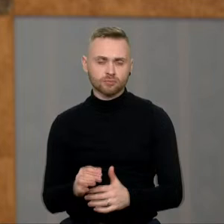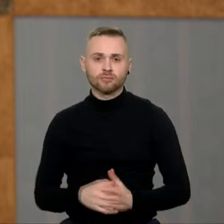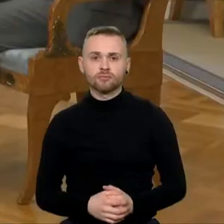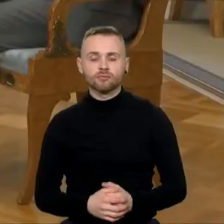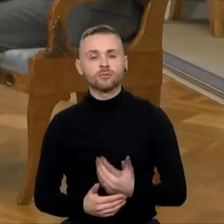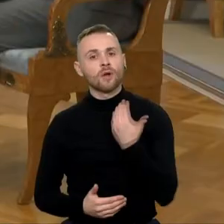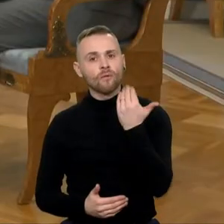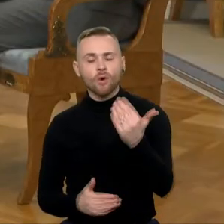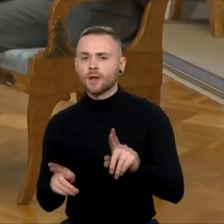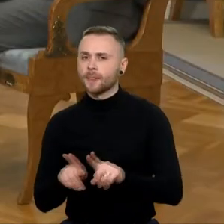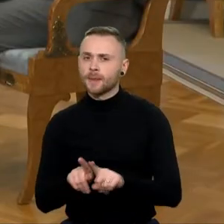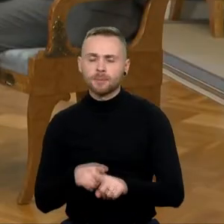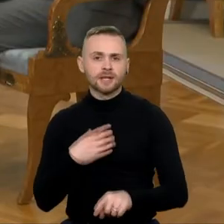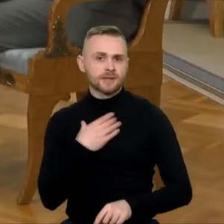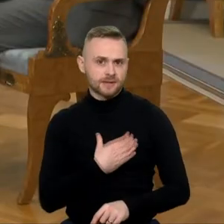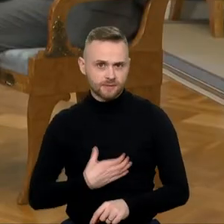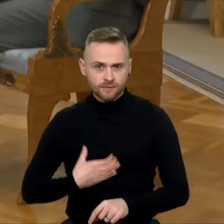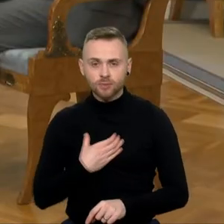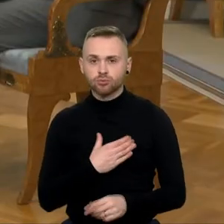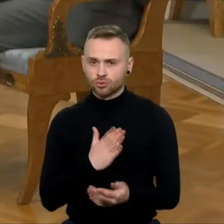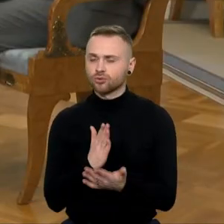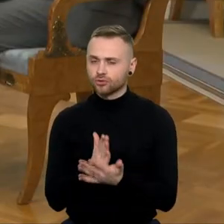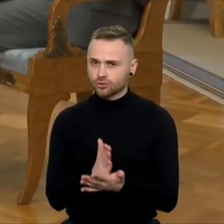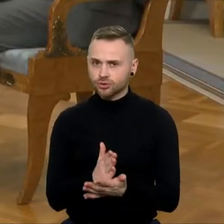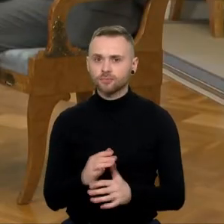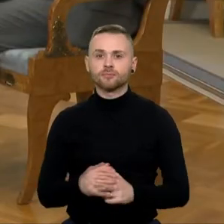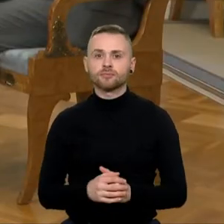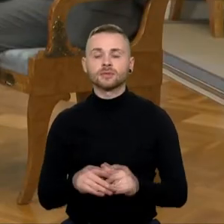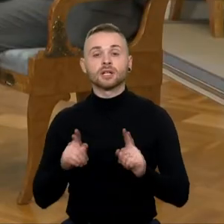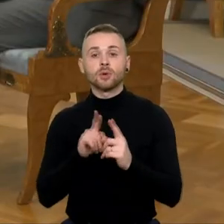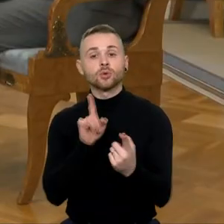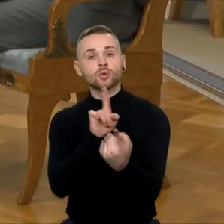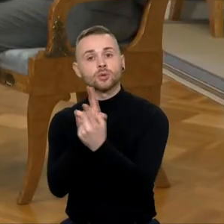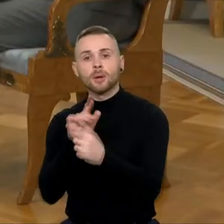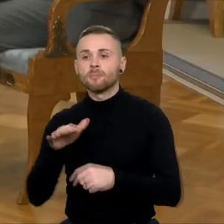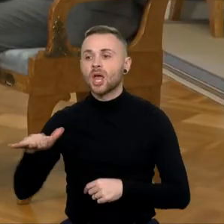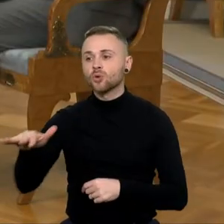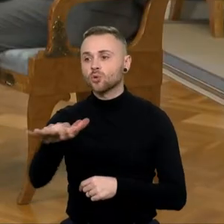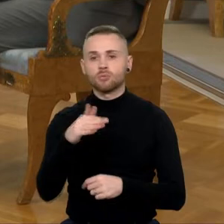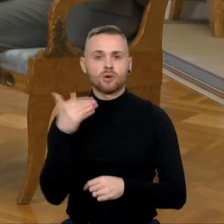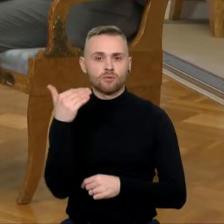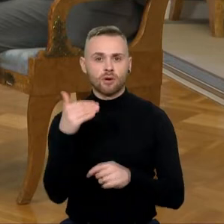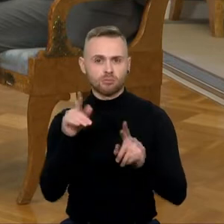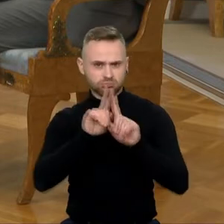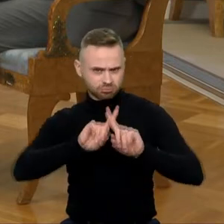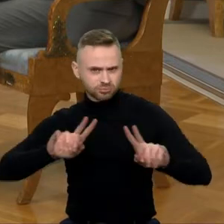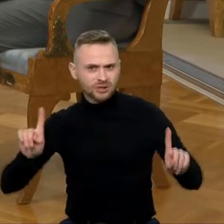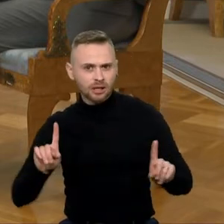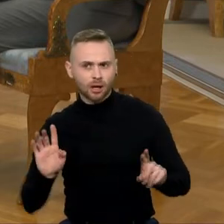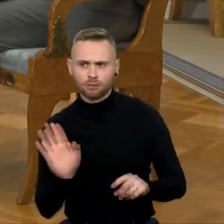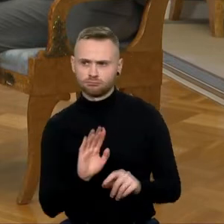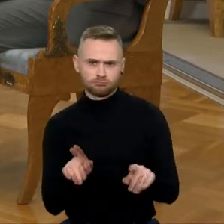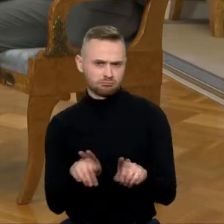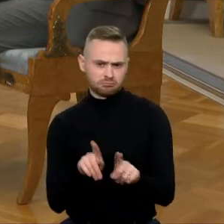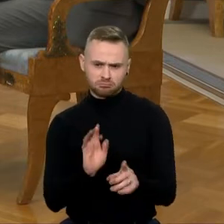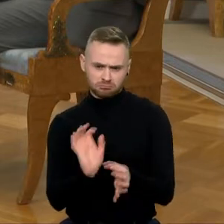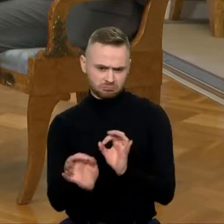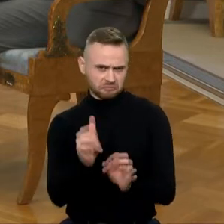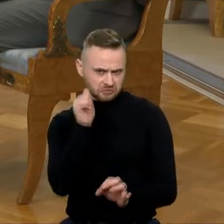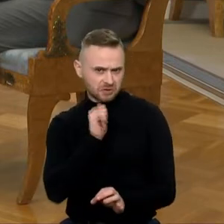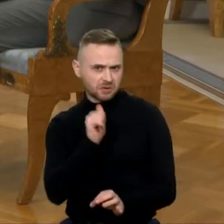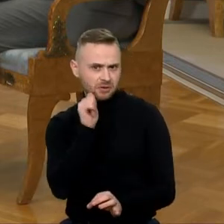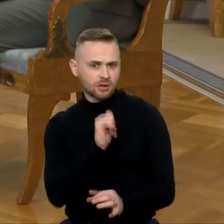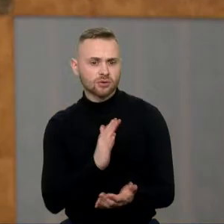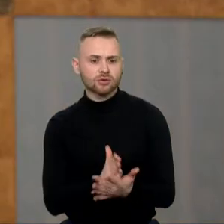yra labai svarbu. Na ir susitikimas su bendruomenė, tai taip pat nėra kažkas išpiršto, išlaušto ir tai, ką aš darau dabar.